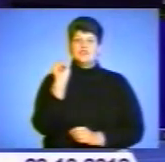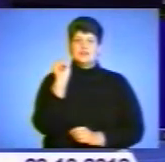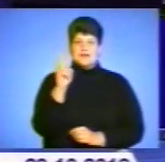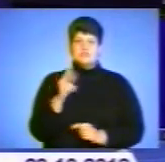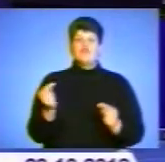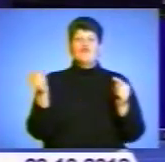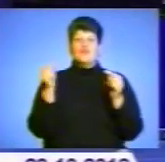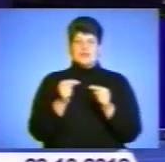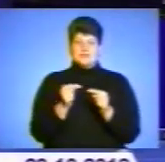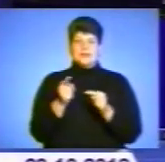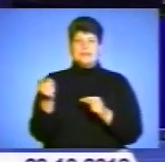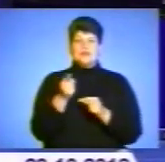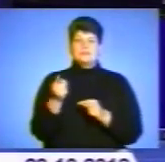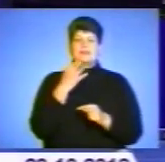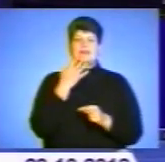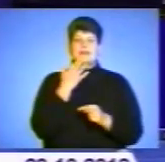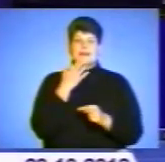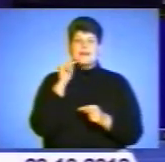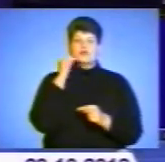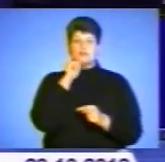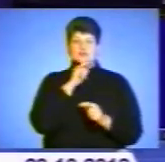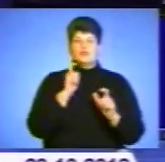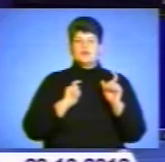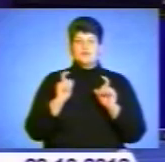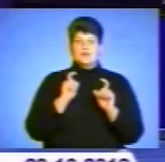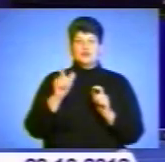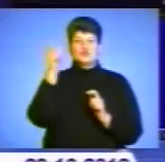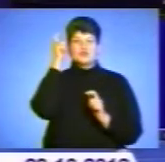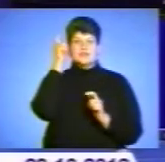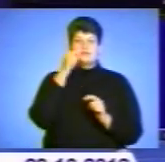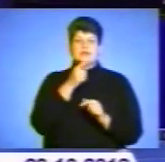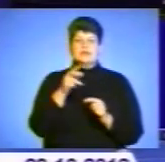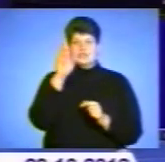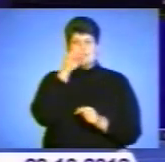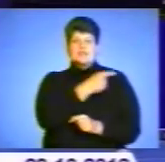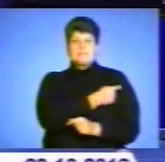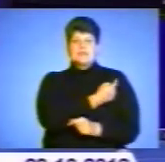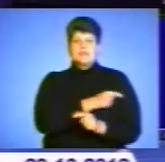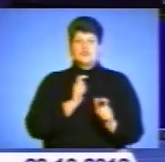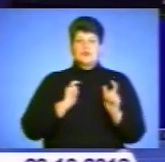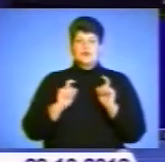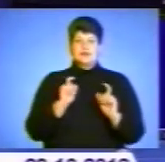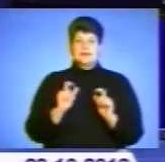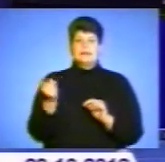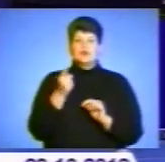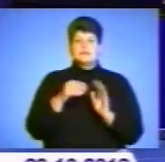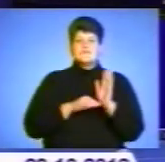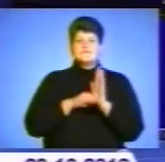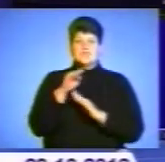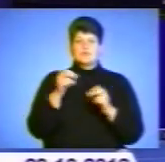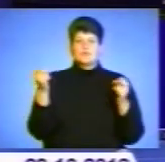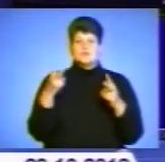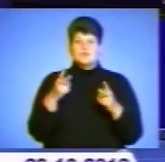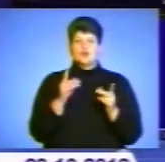визначено Тернопільський національно-економічний університет, Чортківський державний медичний коледж, Тернопільське вище професійне